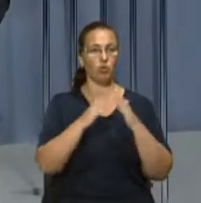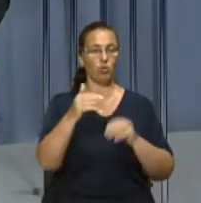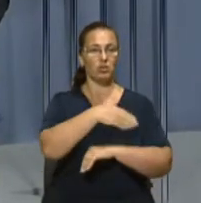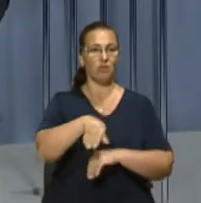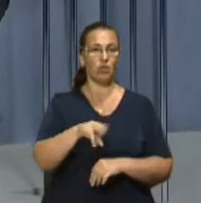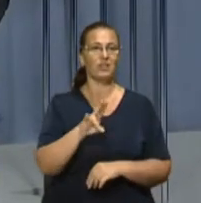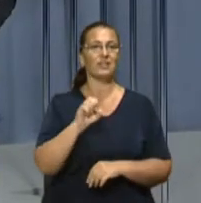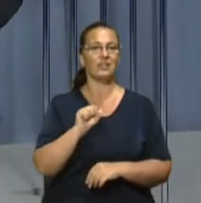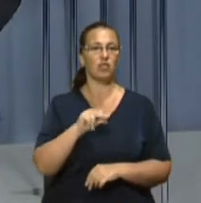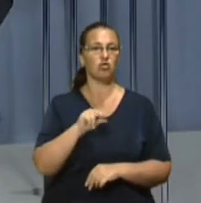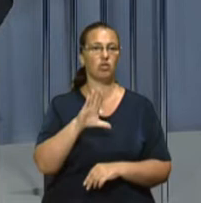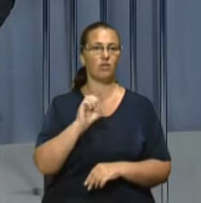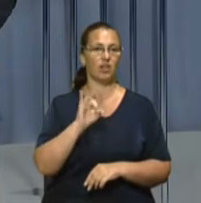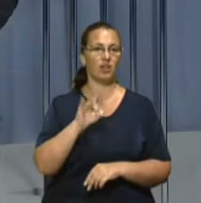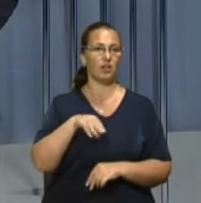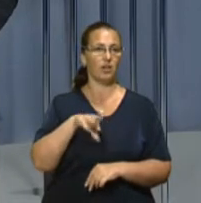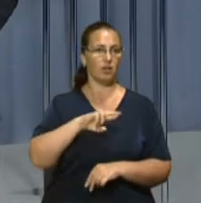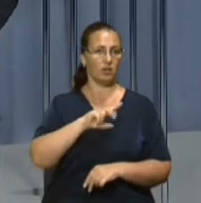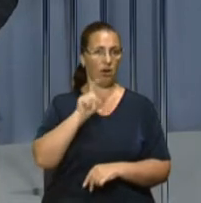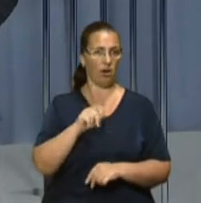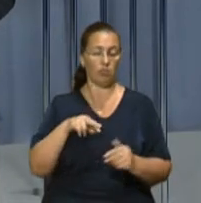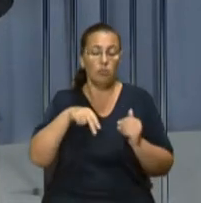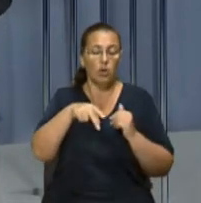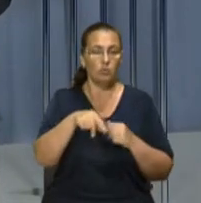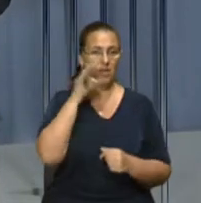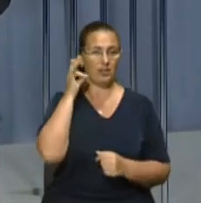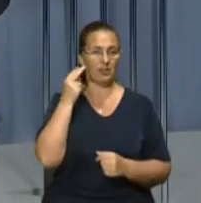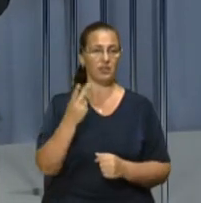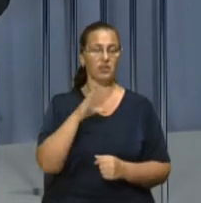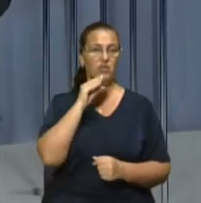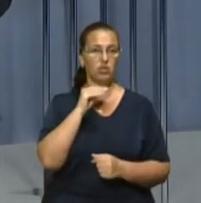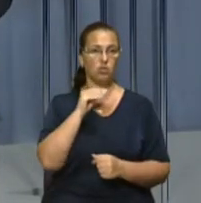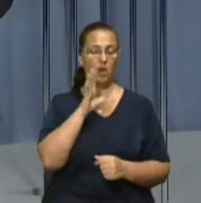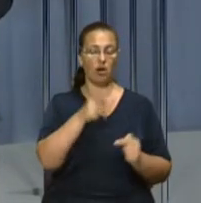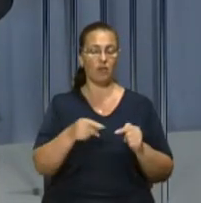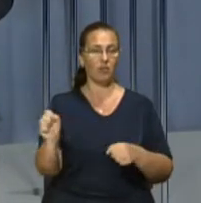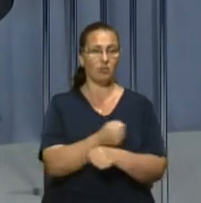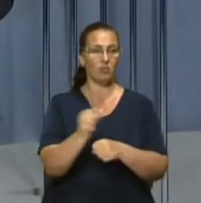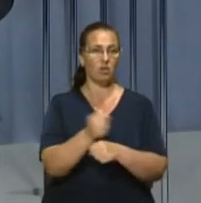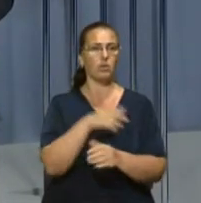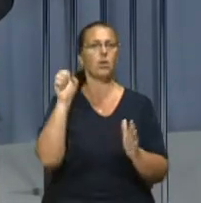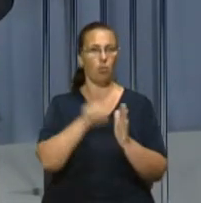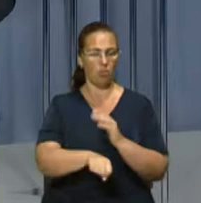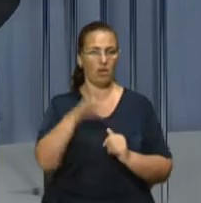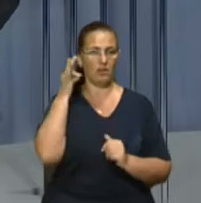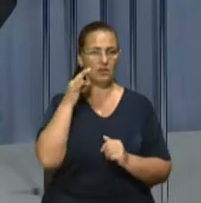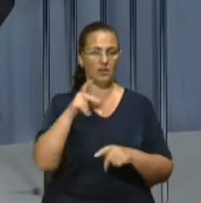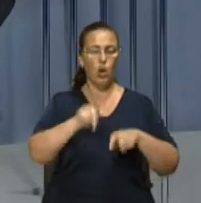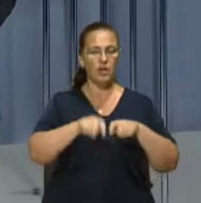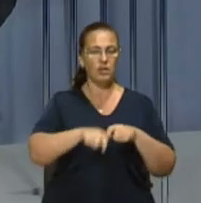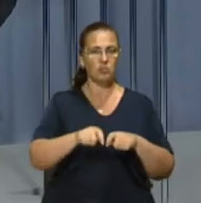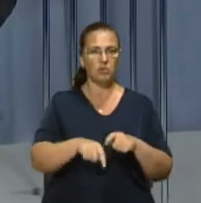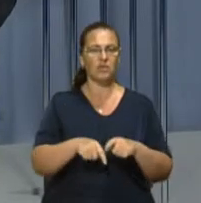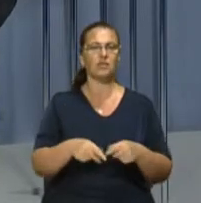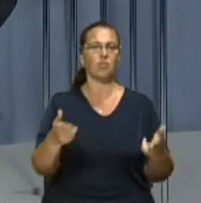вулиці на Чвертях, це район Ливандівки, забігла лисиця. Дві собаки під час бійки вбили її, експертиза підтвердила, що в лисиці